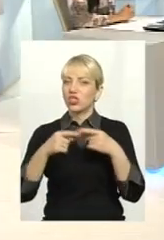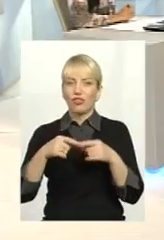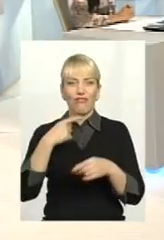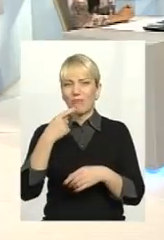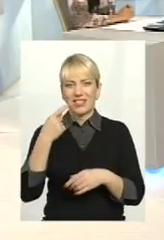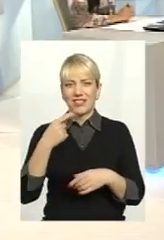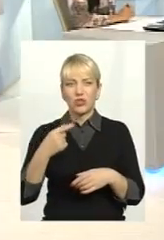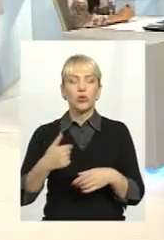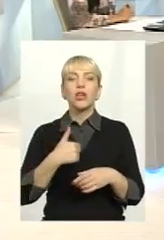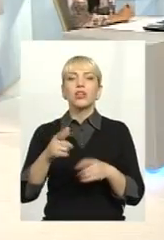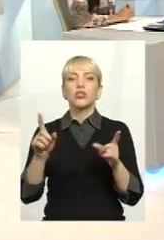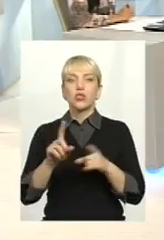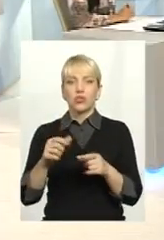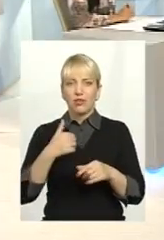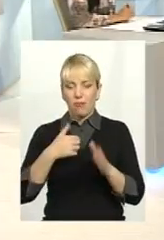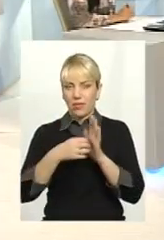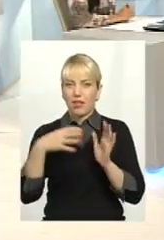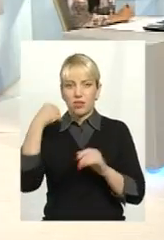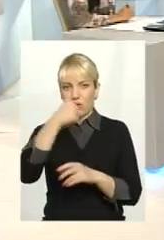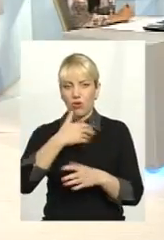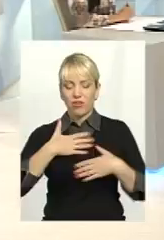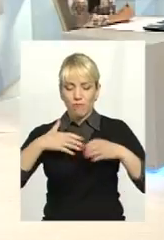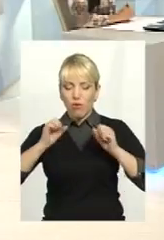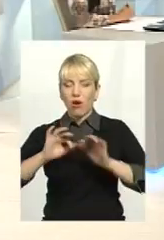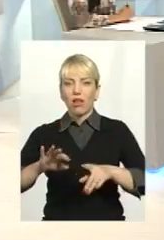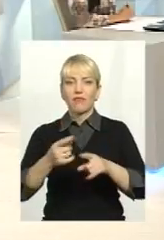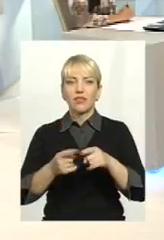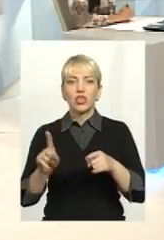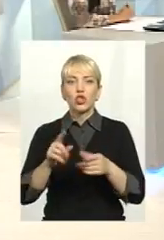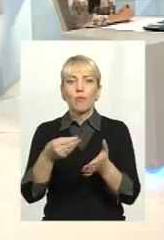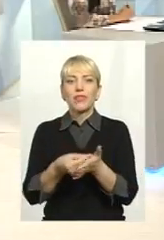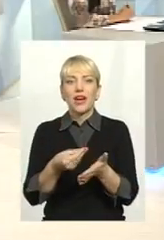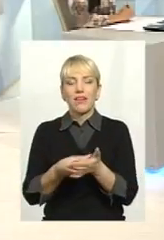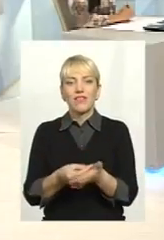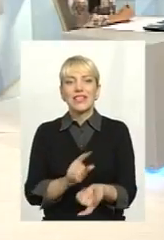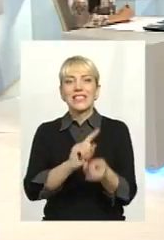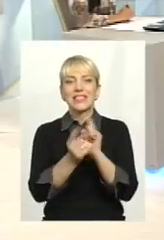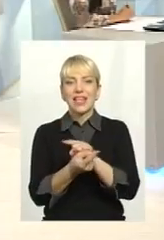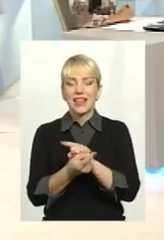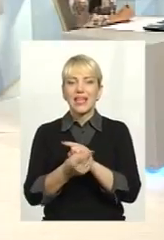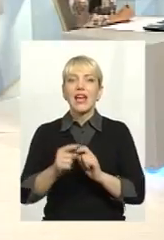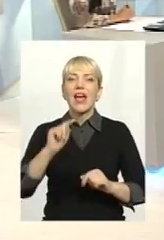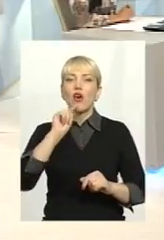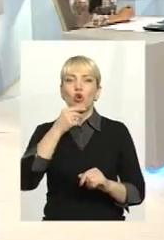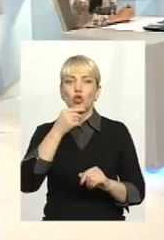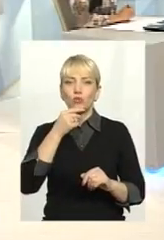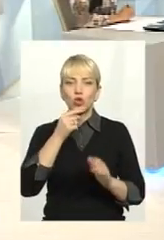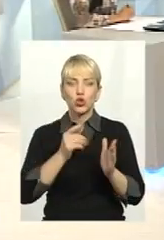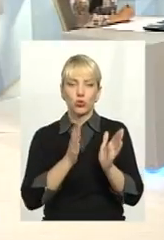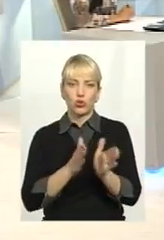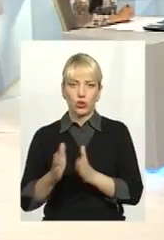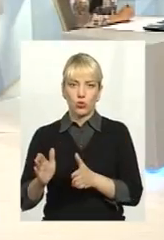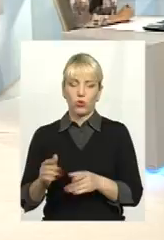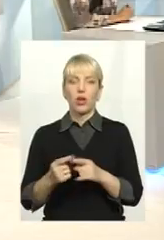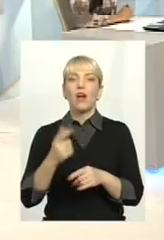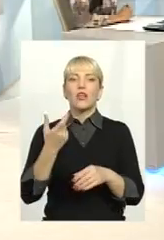людина. Я 15 років життя поклав на те, щоб тарифи стали, врешті-решт, економічною категорією. Вони сьогодні